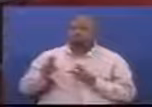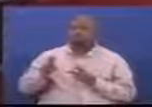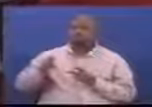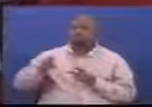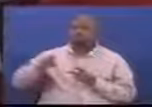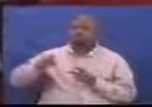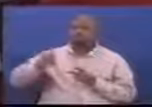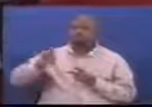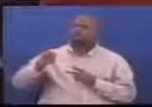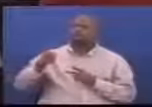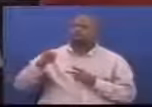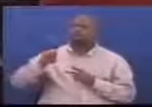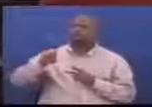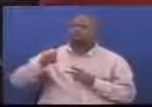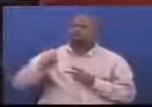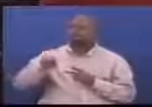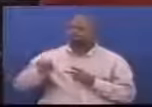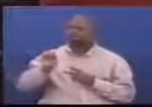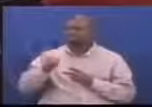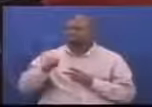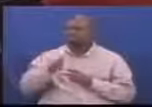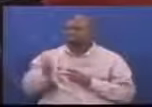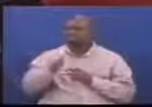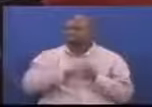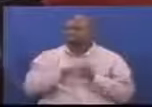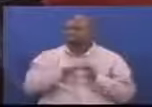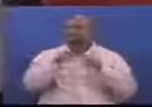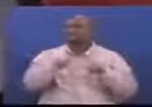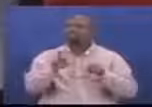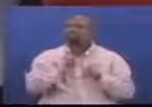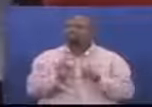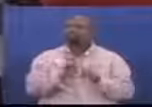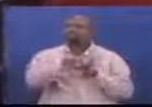This is total misconception ya business principle